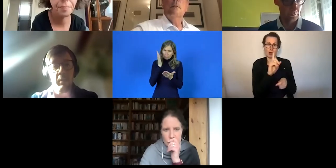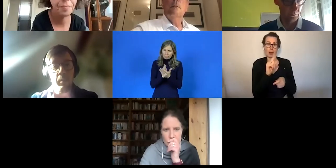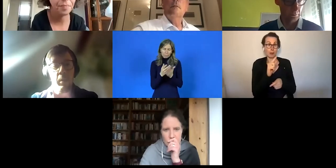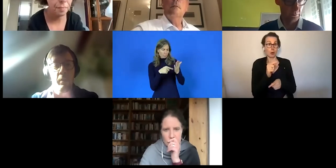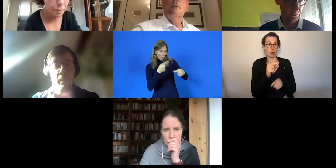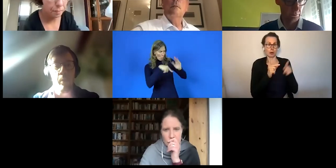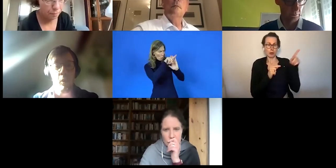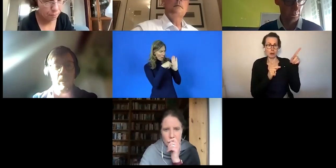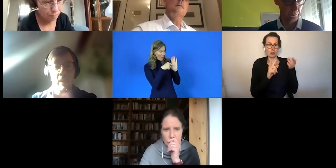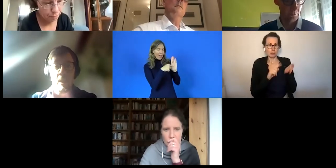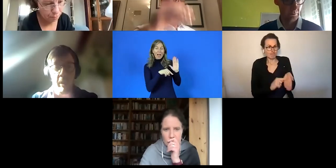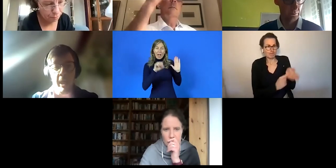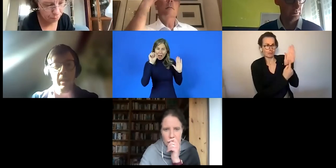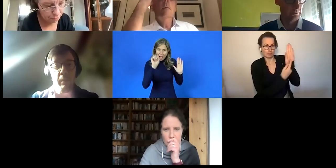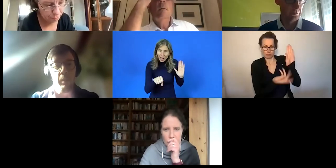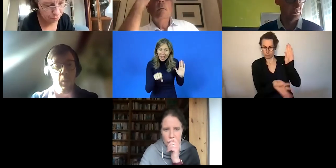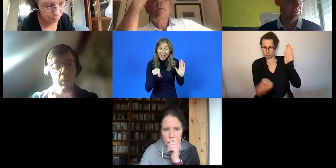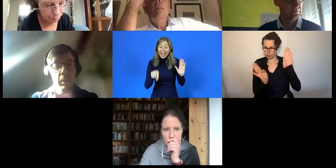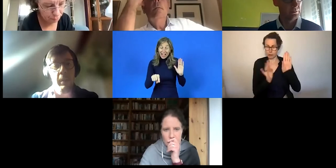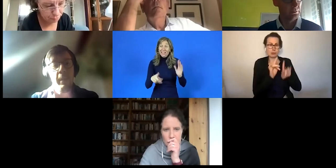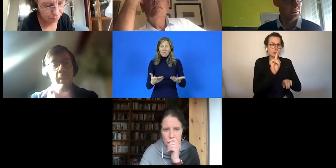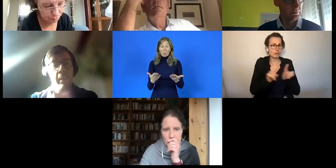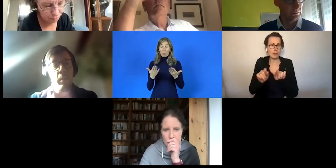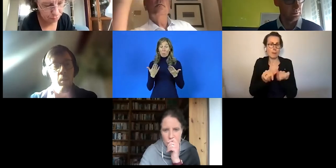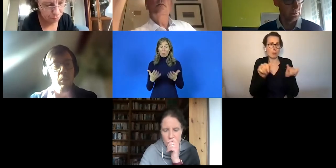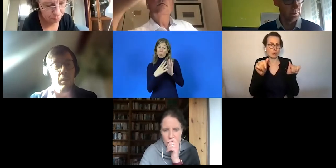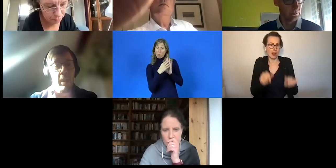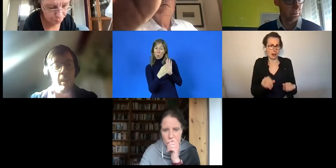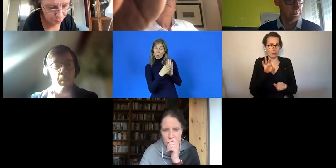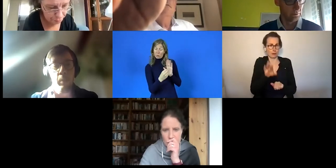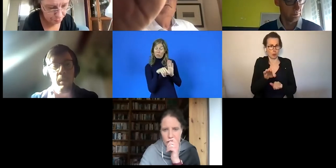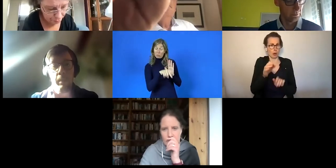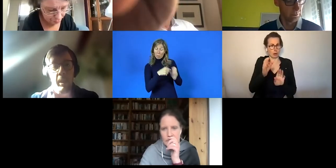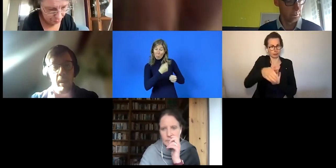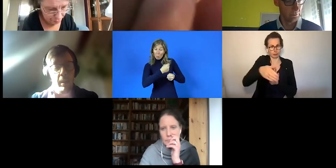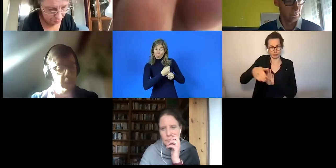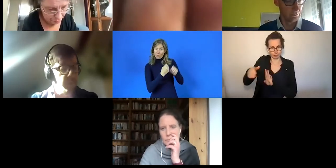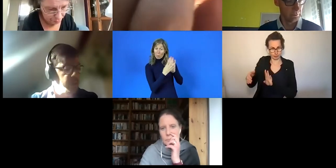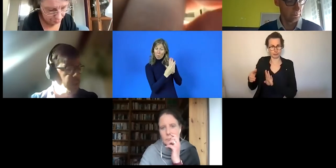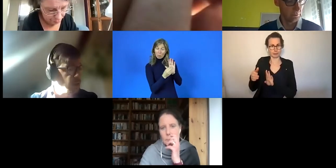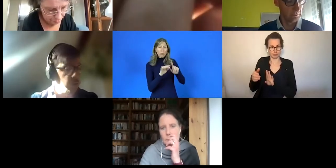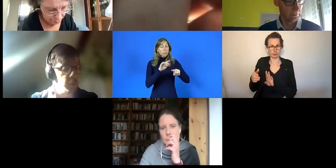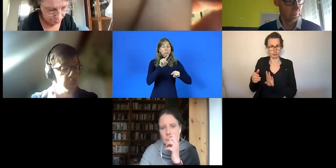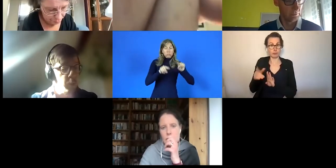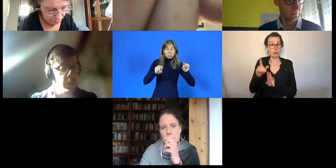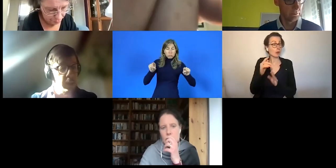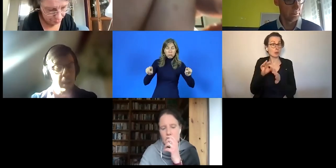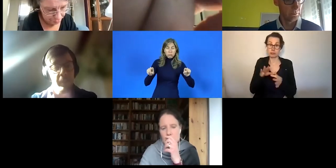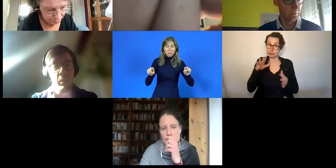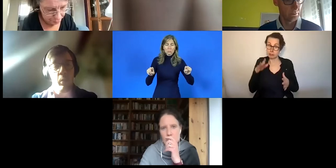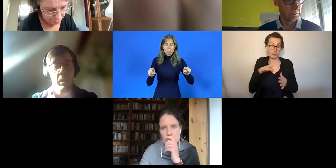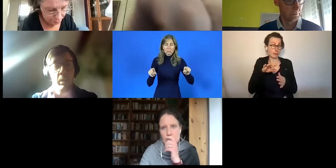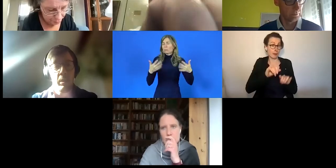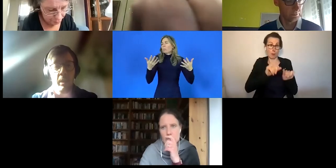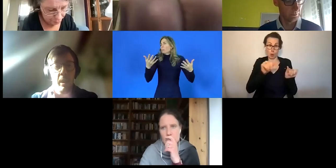helfen kann, um eine möglichst große Vielfalt von Beschäftigungschancen zu eröffnen